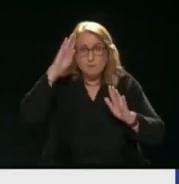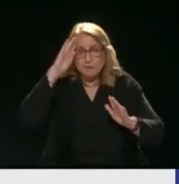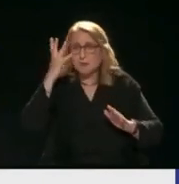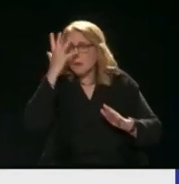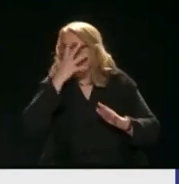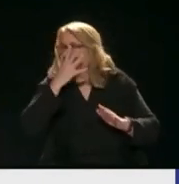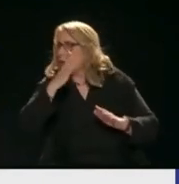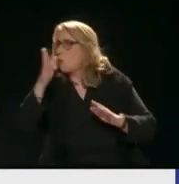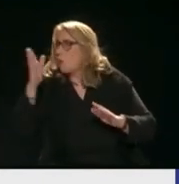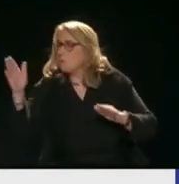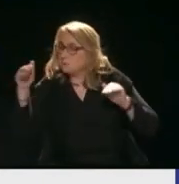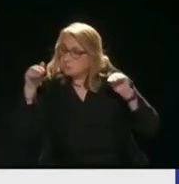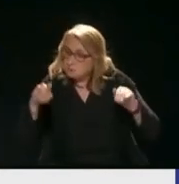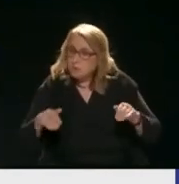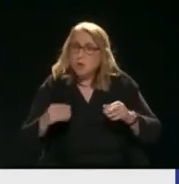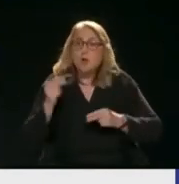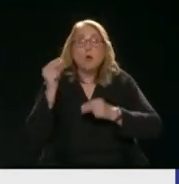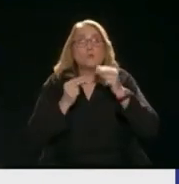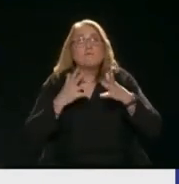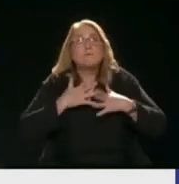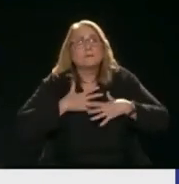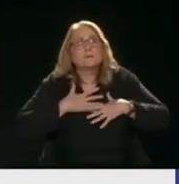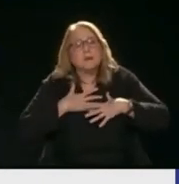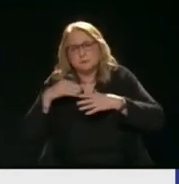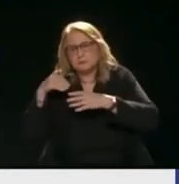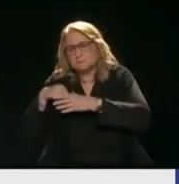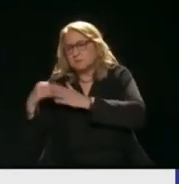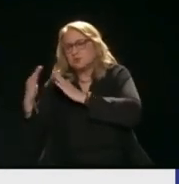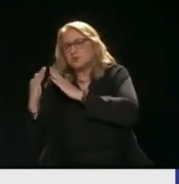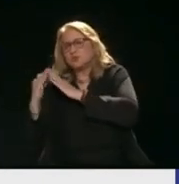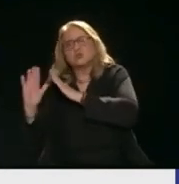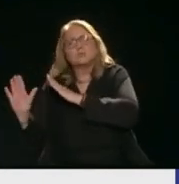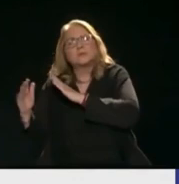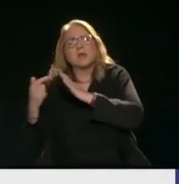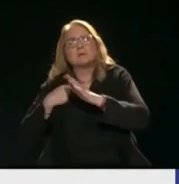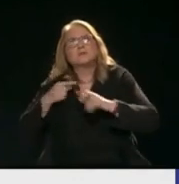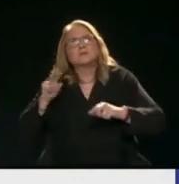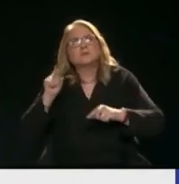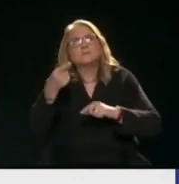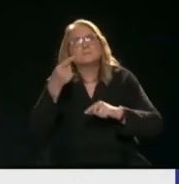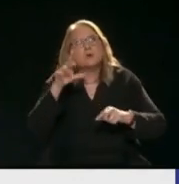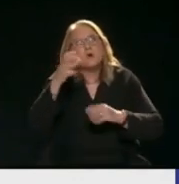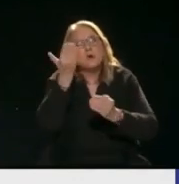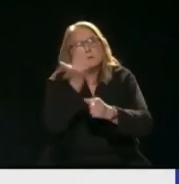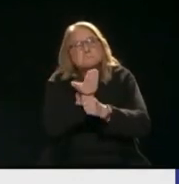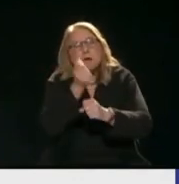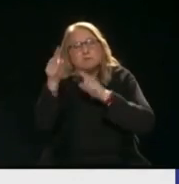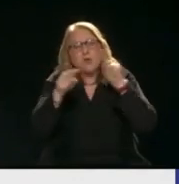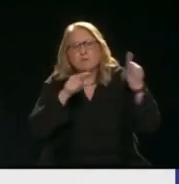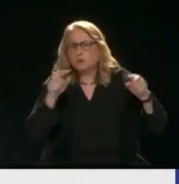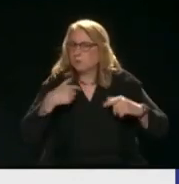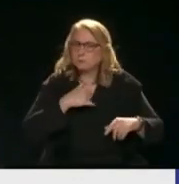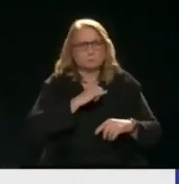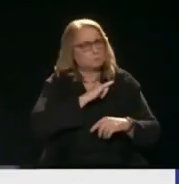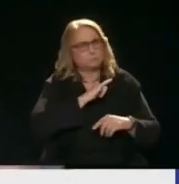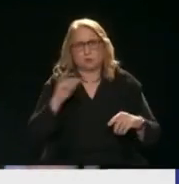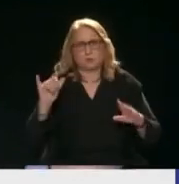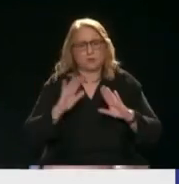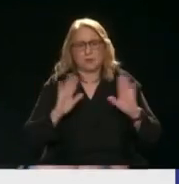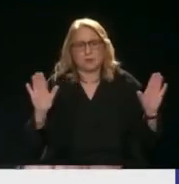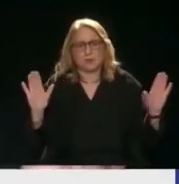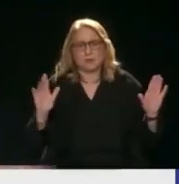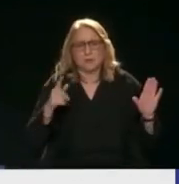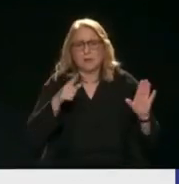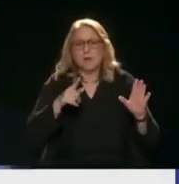Αφρική, όπου πήγαμε Δεν ενοχλήσαμε κανένας γι' αυτό Το ελληνικό διαβατήριο και ο Έλλην Είναι παντού ευπρόθεστος Όπου και να